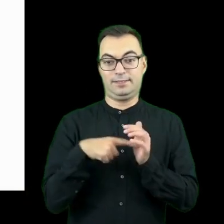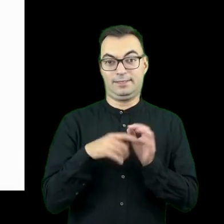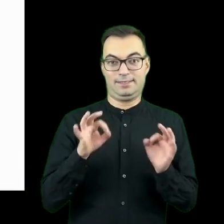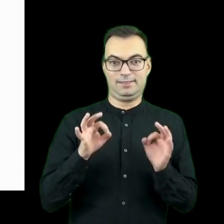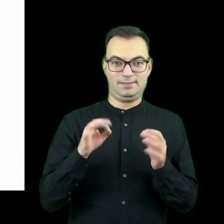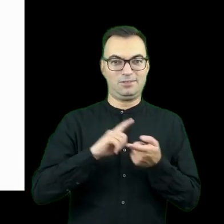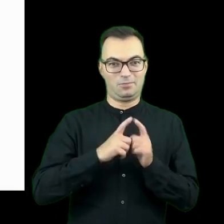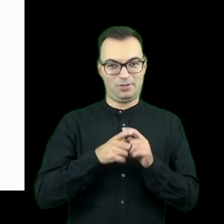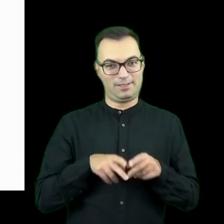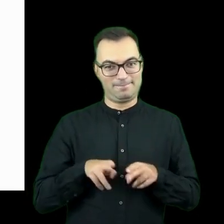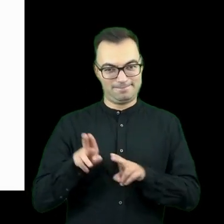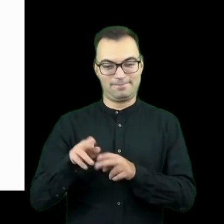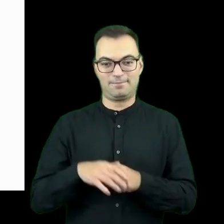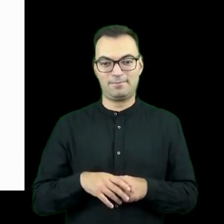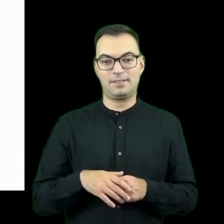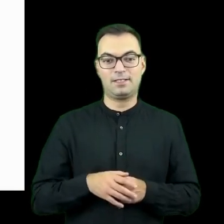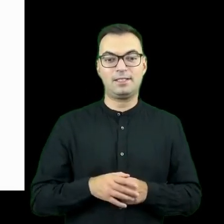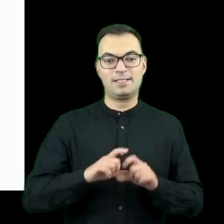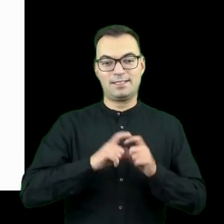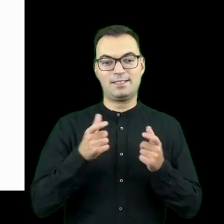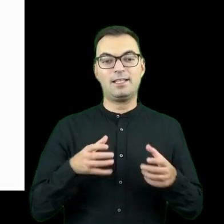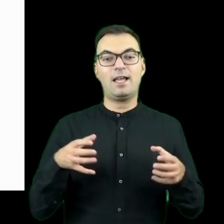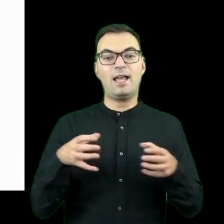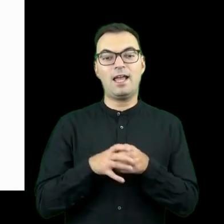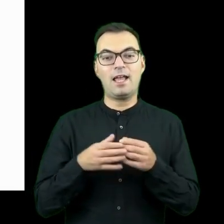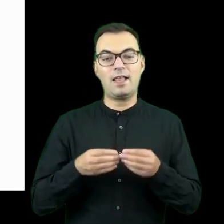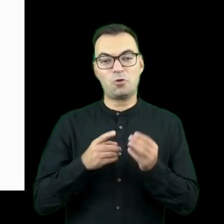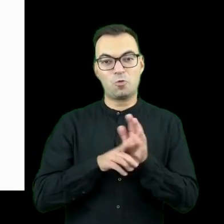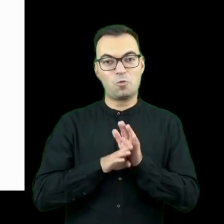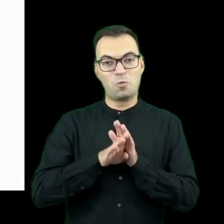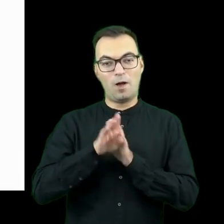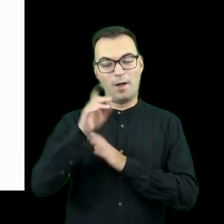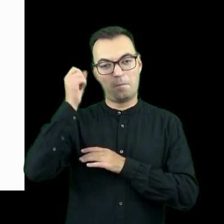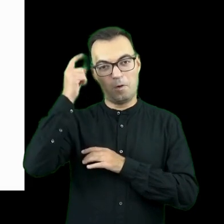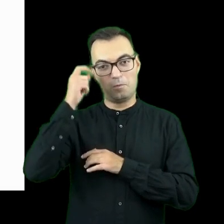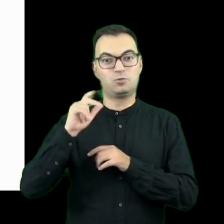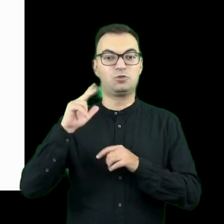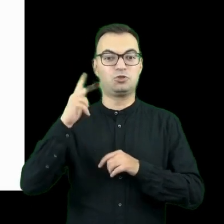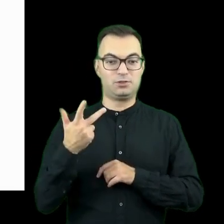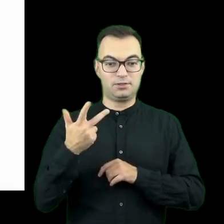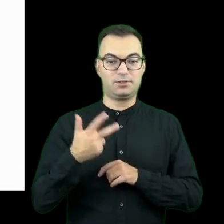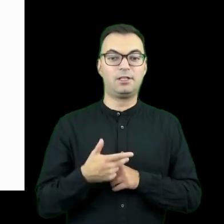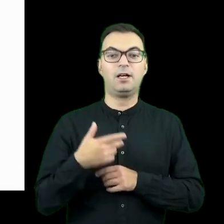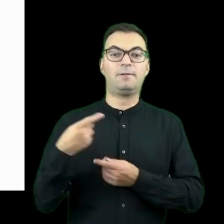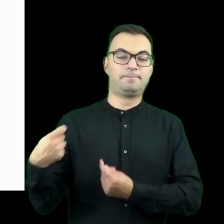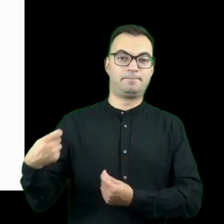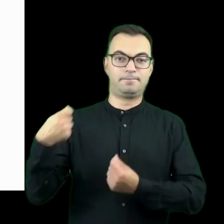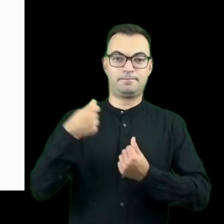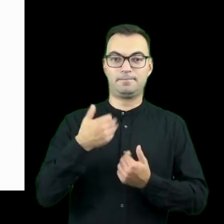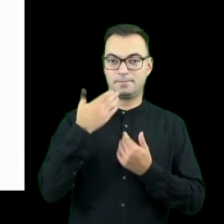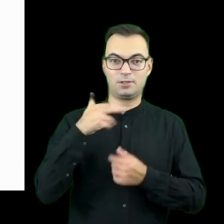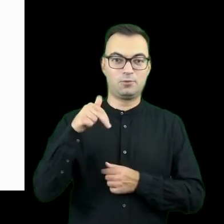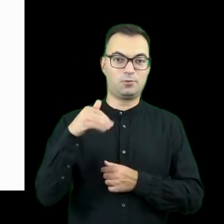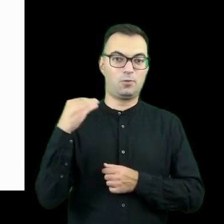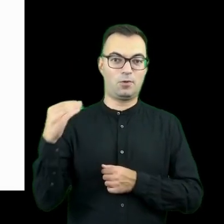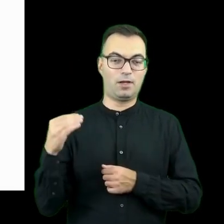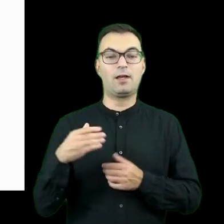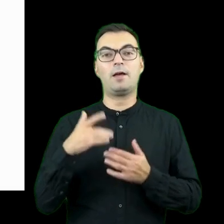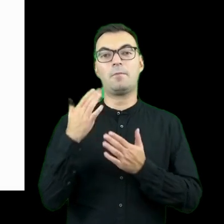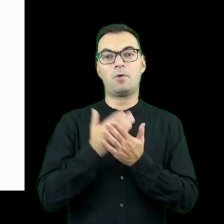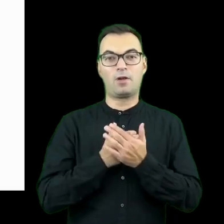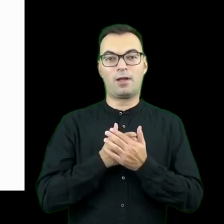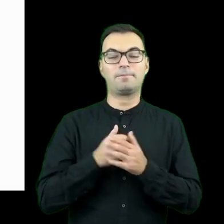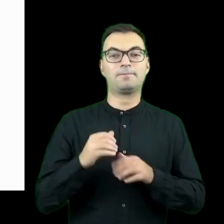odbywa się dzisiejsze spotkanie Inkubator Pomysłów 3 jest współfinansowany ze środków Unii Europejskiej w ramach